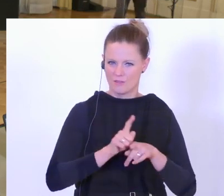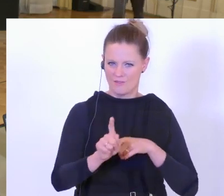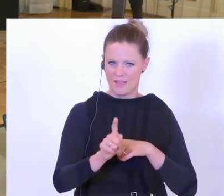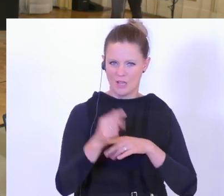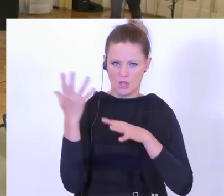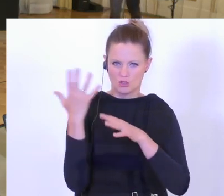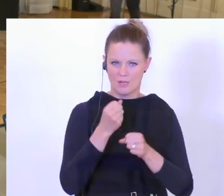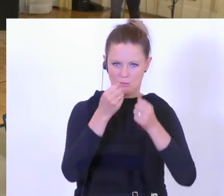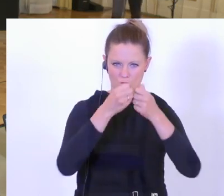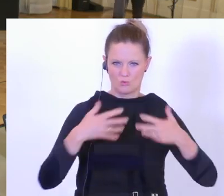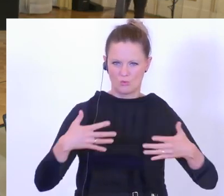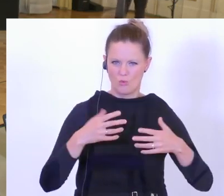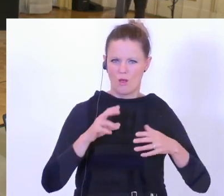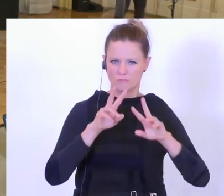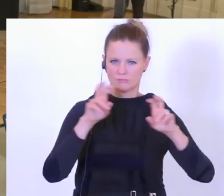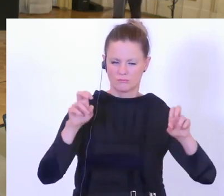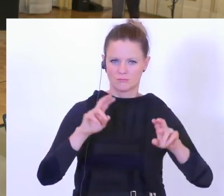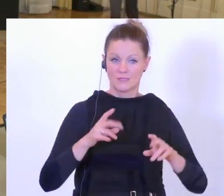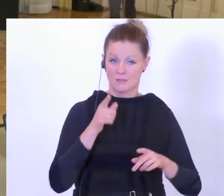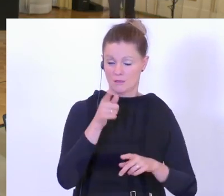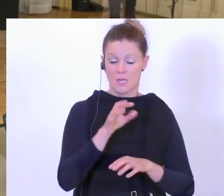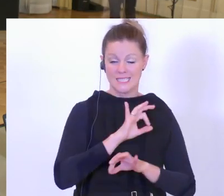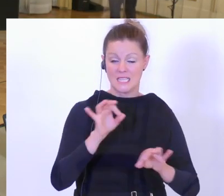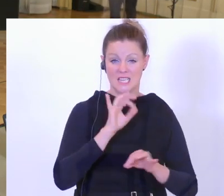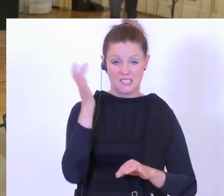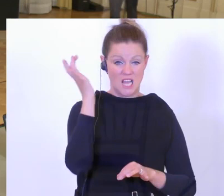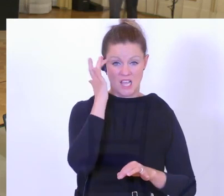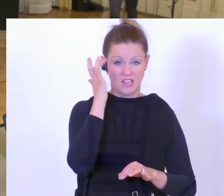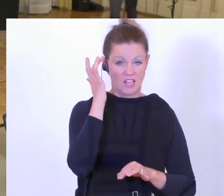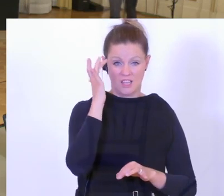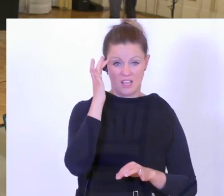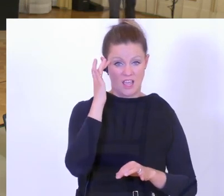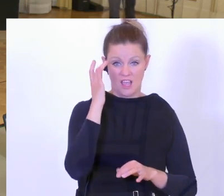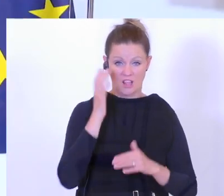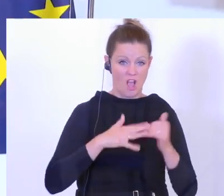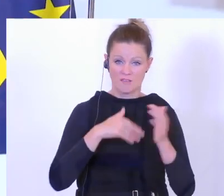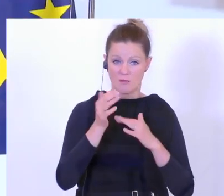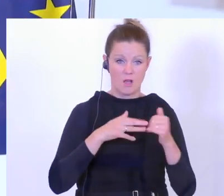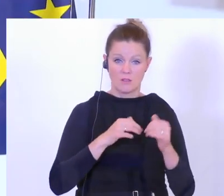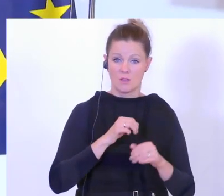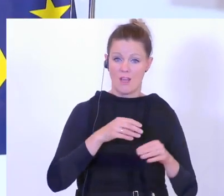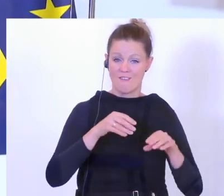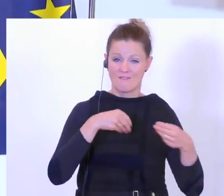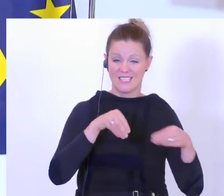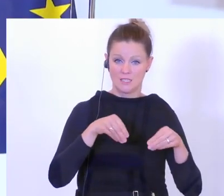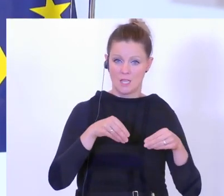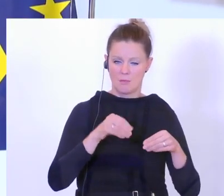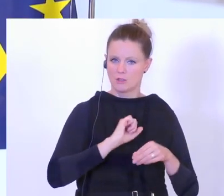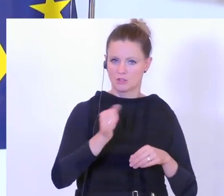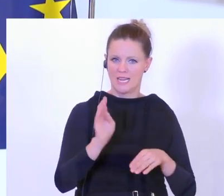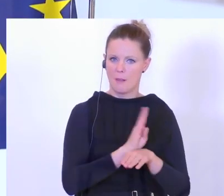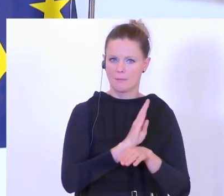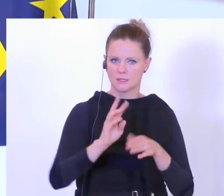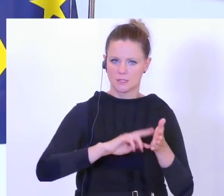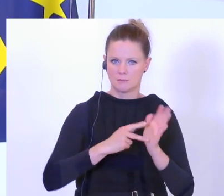Schlepperstrukturen sind unglaublich intelligent aufgestellt und sind sehr, sehr flexibel und sehr, sehr schnell, um den Businessplan zu ändern.